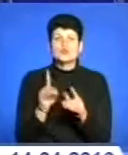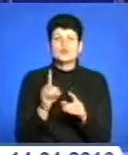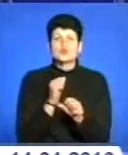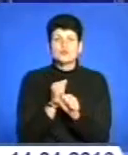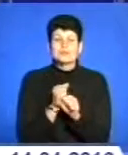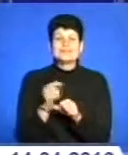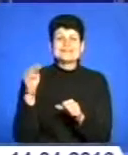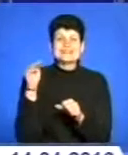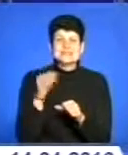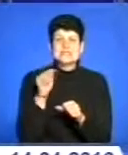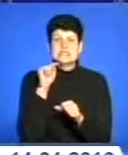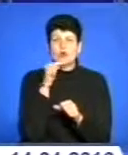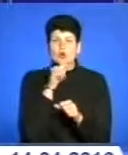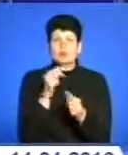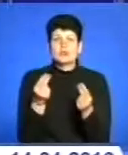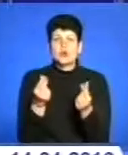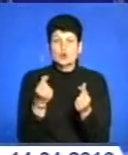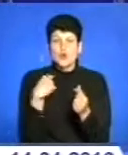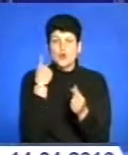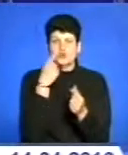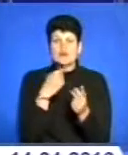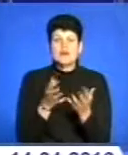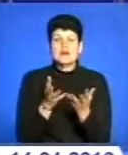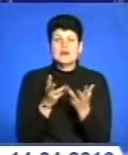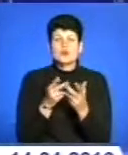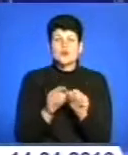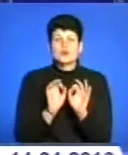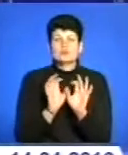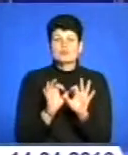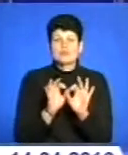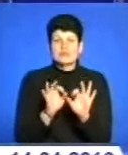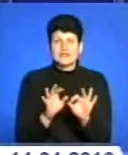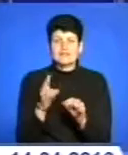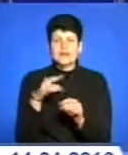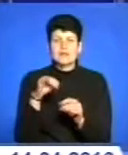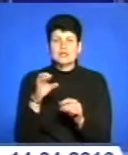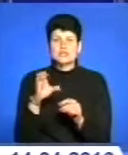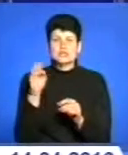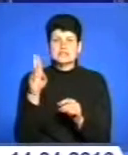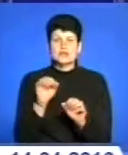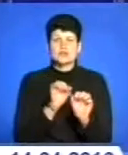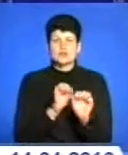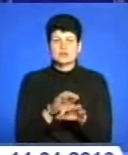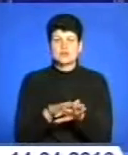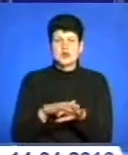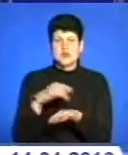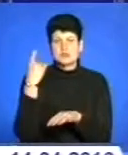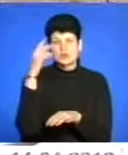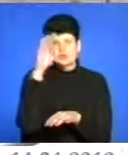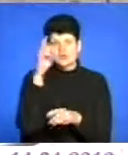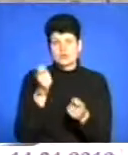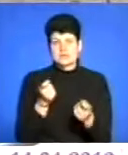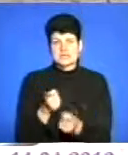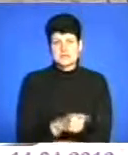тисячами зекономлених коштів на особових рахунках, розповіли у Департаменті соціального захисту населення облдержадміністрації.